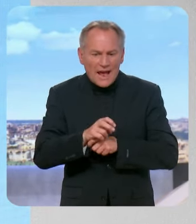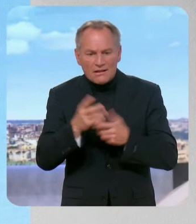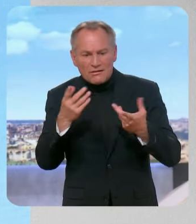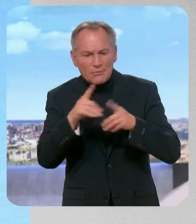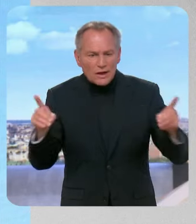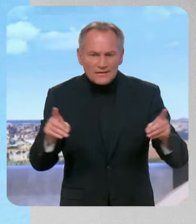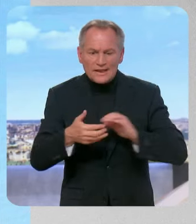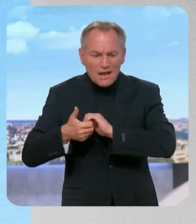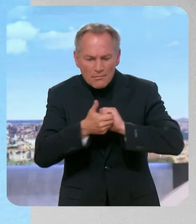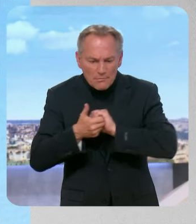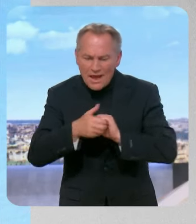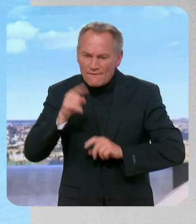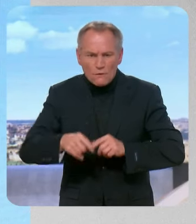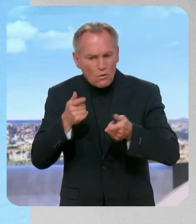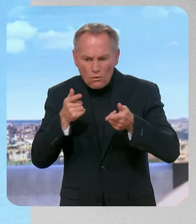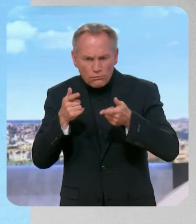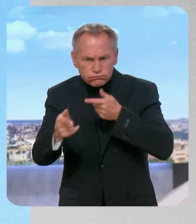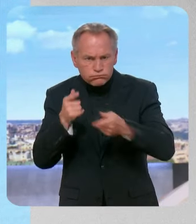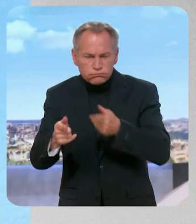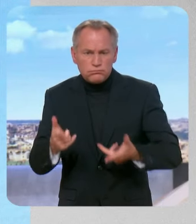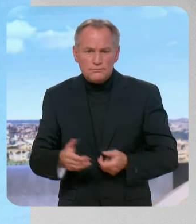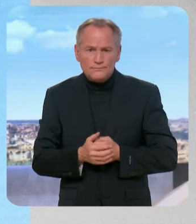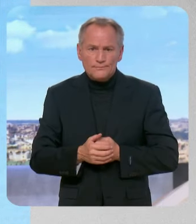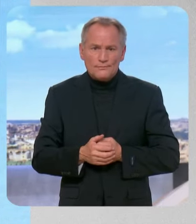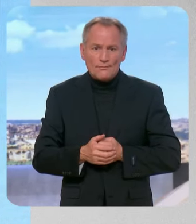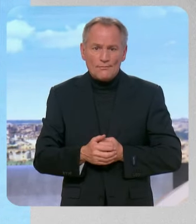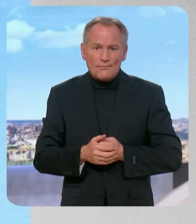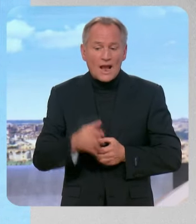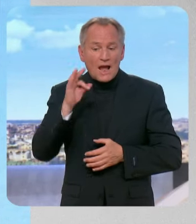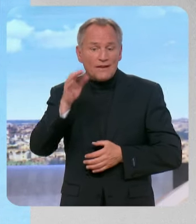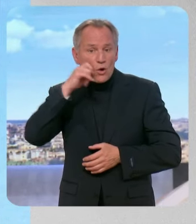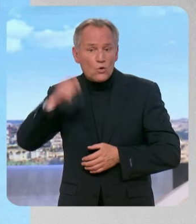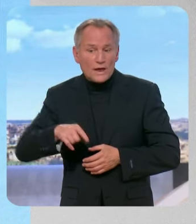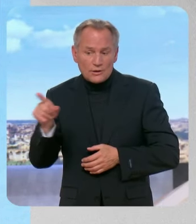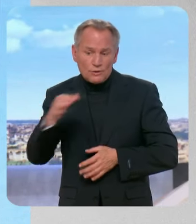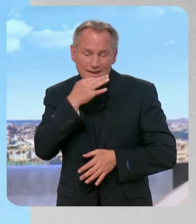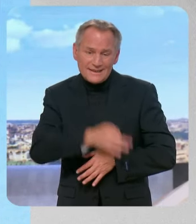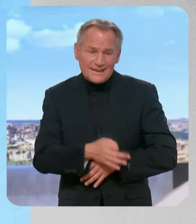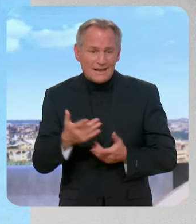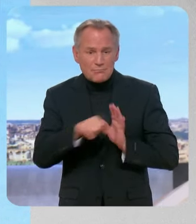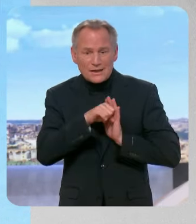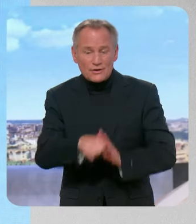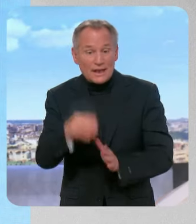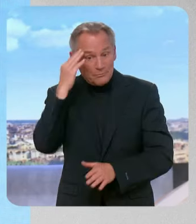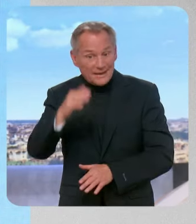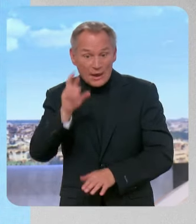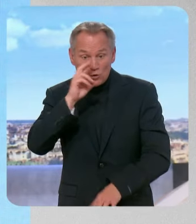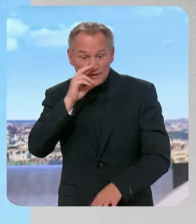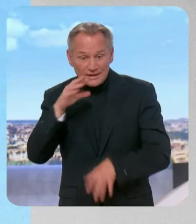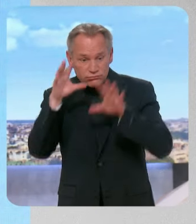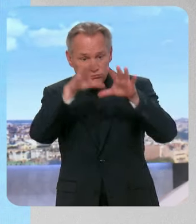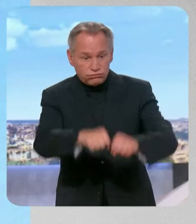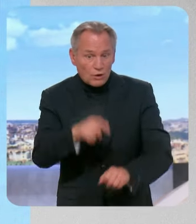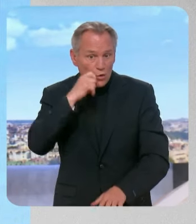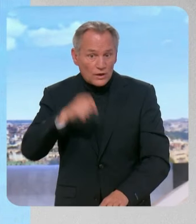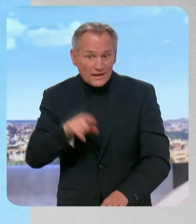paix, pour l'Europe et pour la démocratie. Sur l'Ukraine, il rappelle que c'est une priorité, que si la Russie gagne en Ukraine, elle